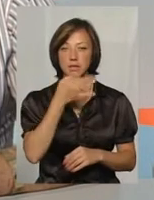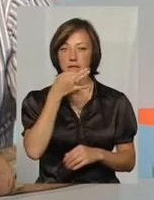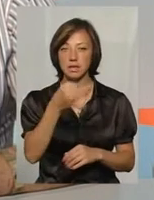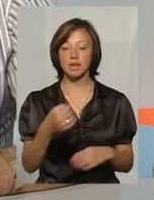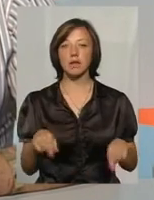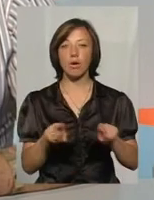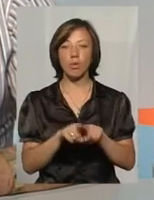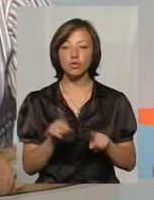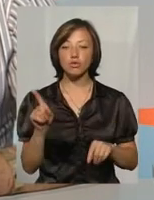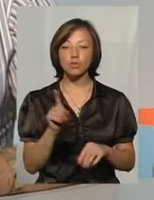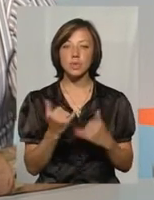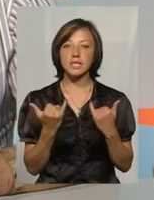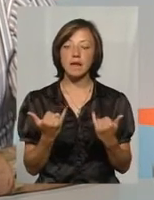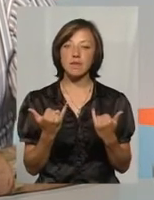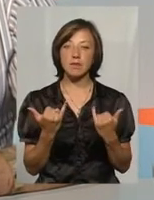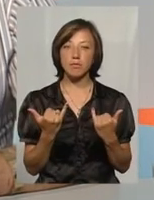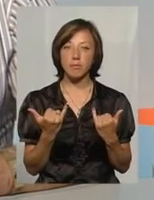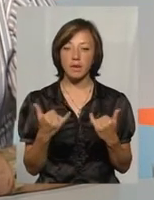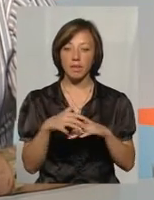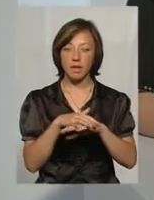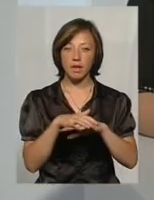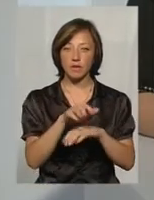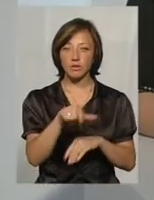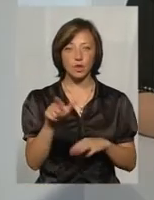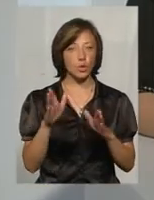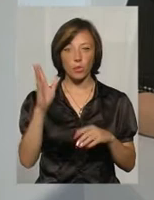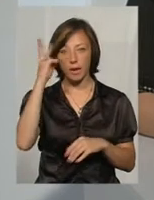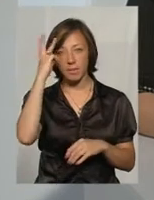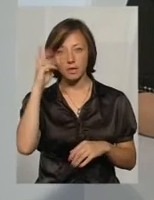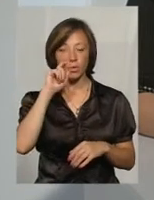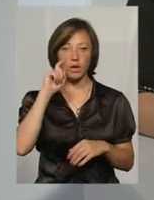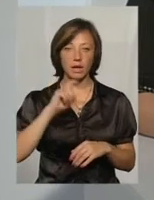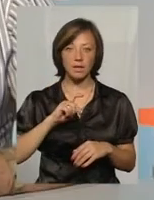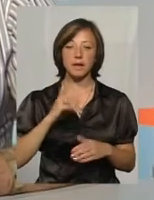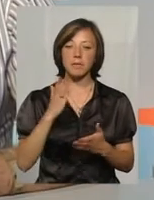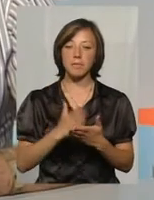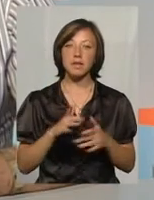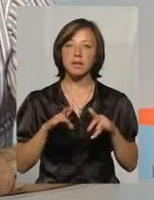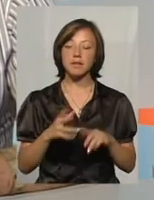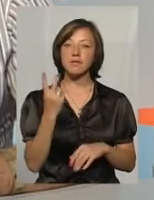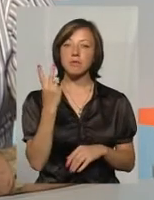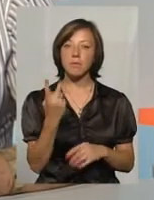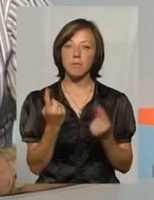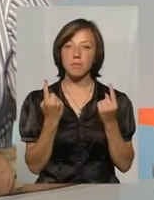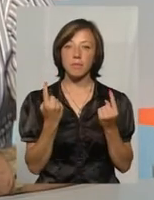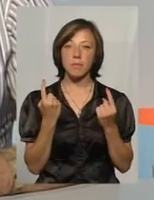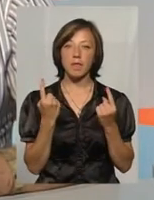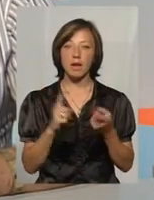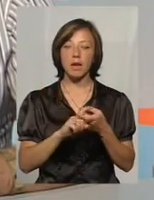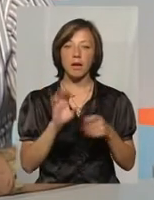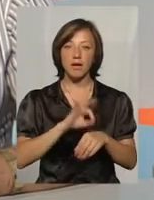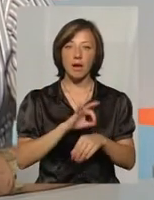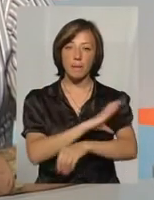следующее, що зовсімєнне чоловічество, не тільки Хмельницьке і Україна, імеє діло з двома більшими пандеміями –